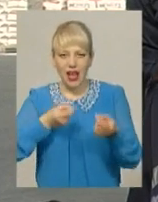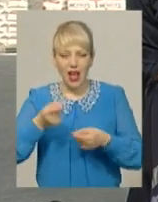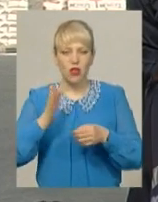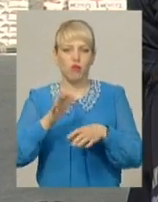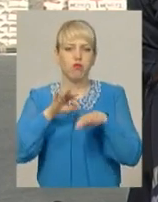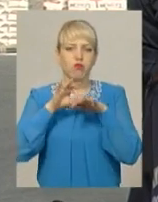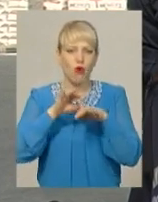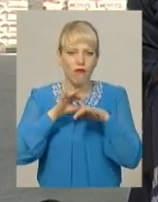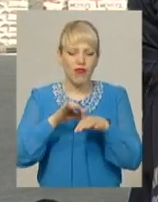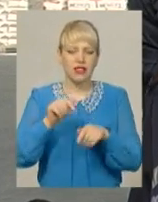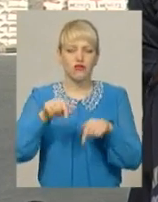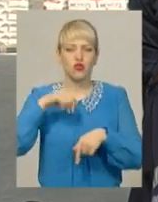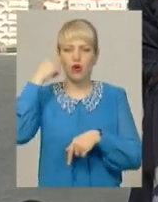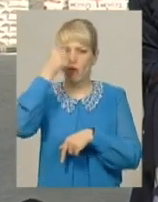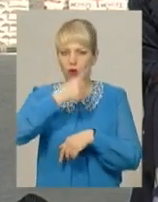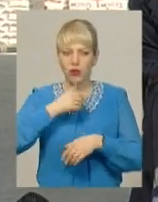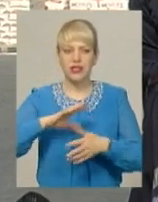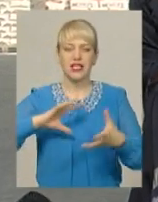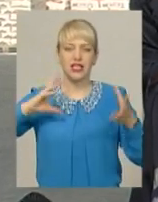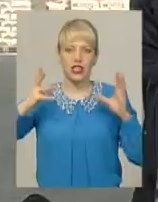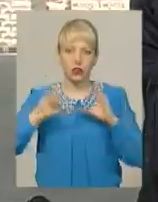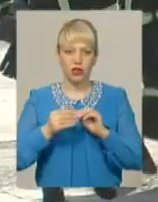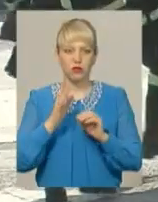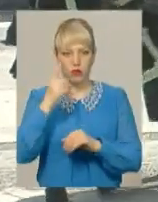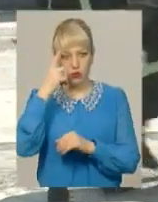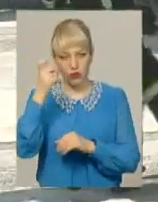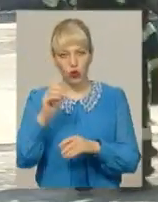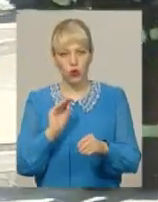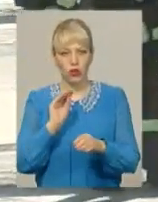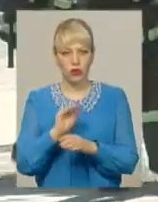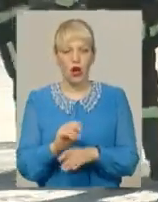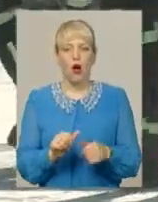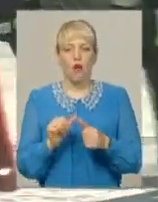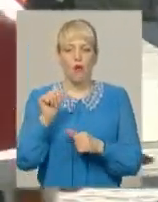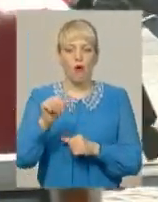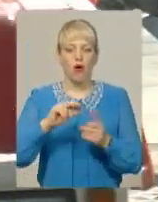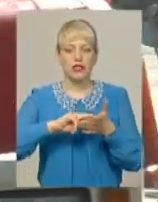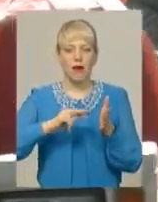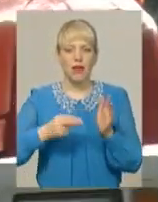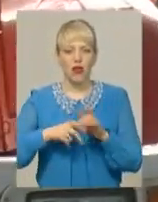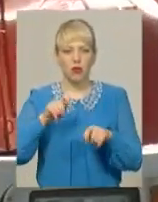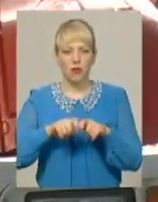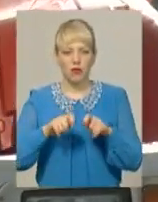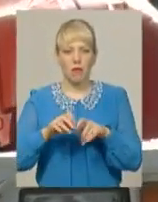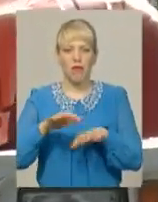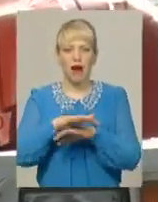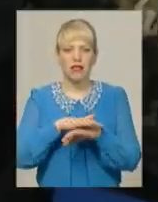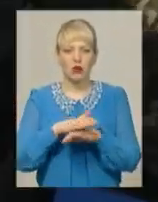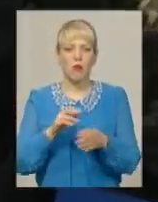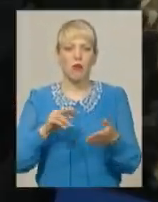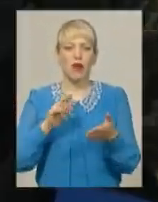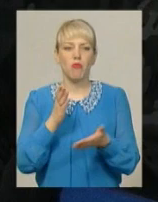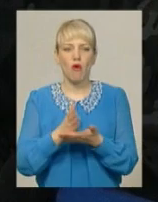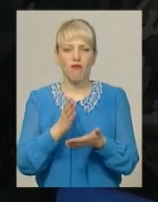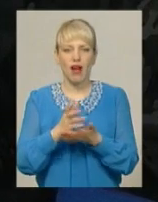І всі результати ми повідомимо додатково. Позапланові перевірки закладів масового перебування людей в області розпочалися 2